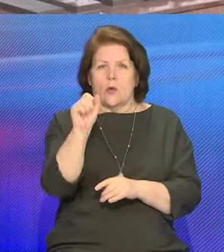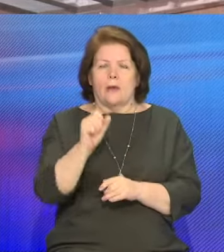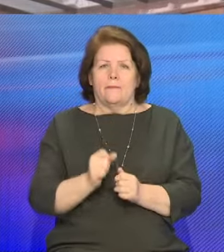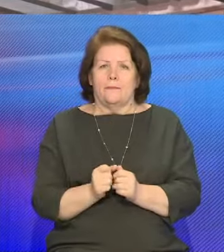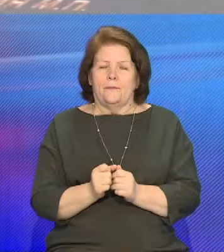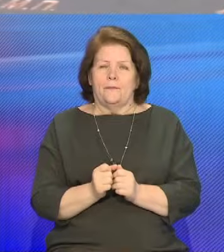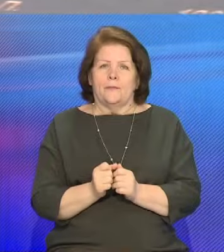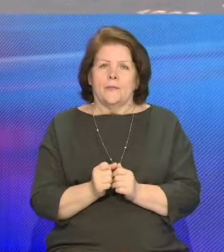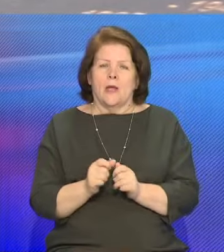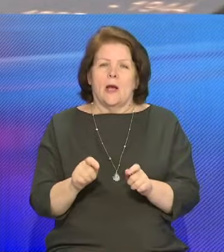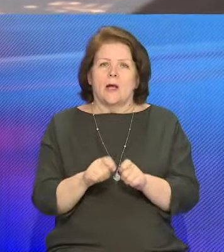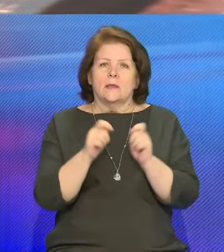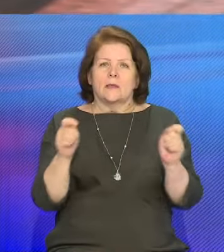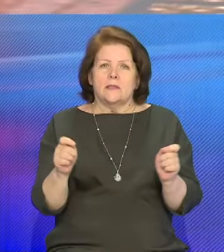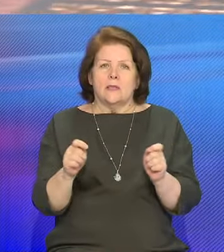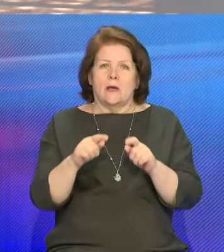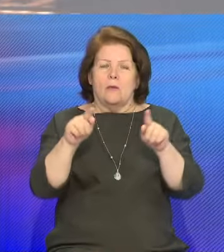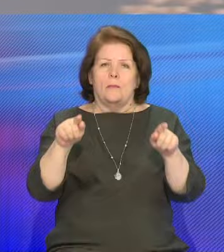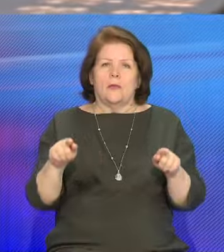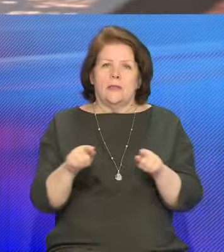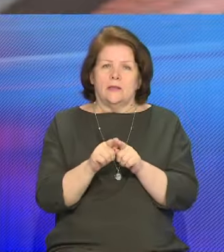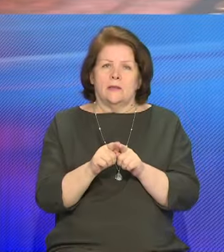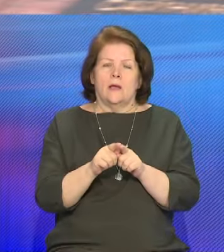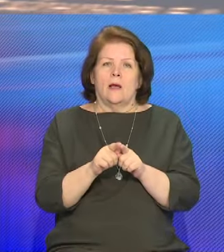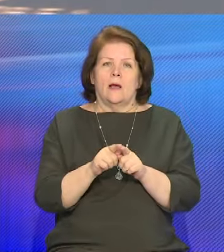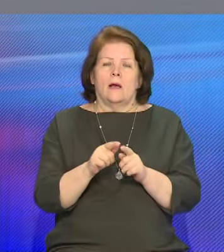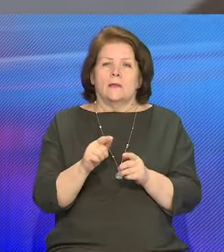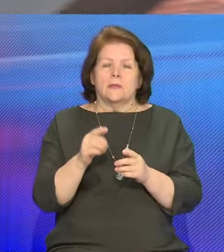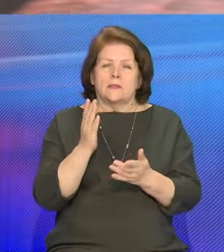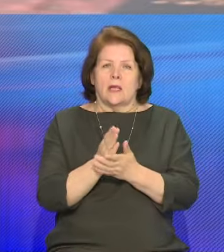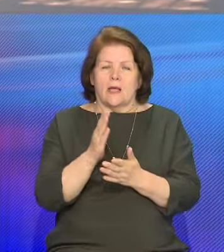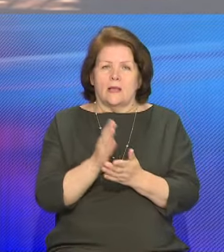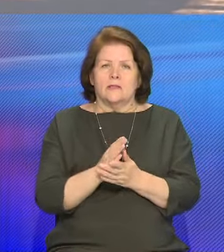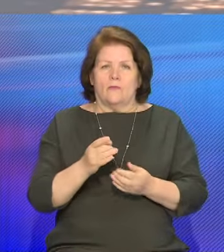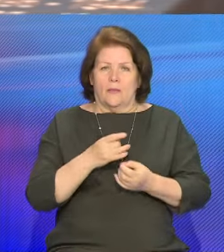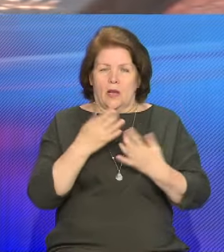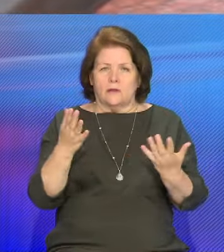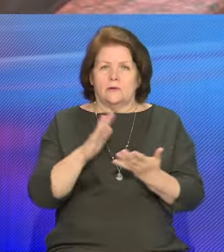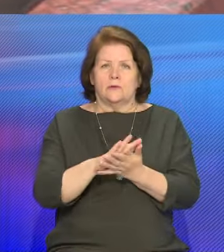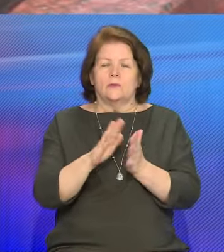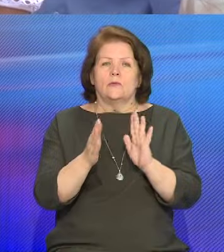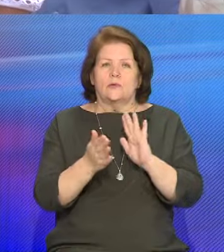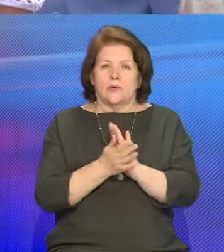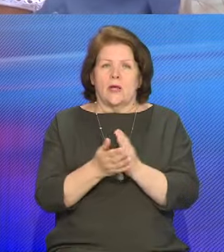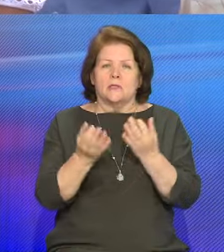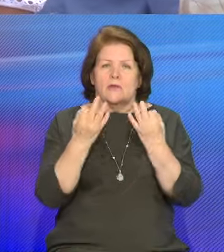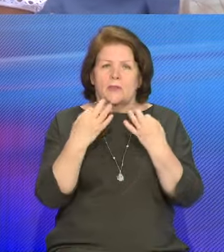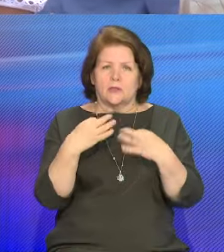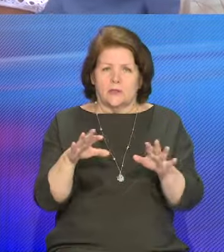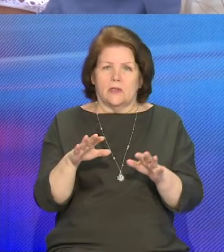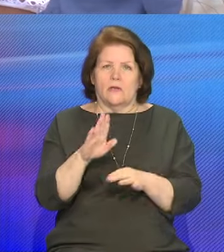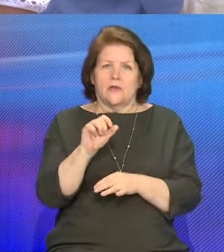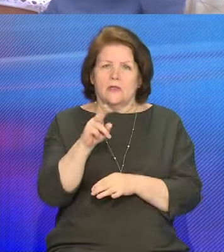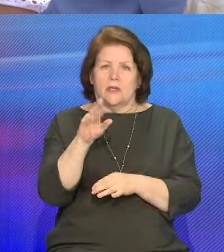Открытие памятных плит отбылось в рамках митингу Рэквиемя, присвященного 80-х годовины вызволения вертиолишек от немецко